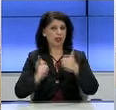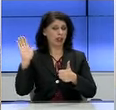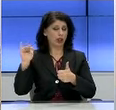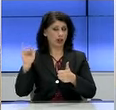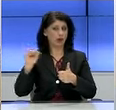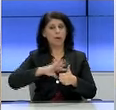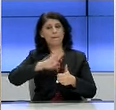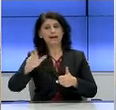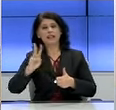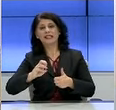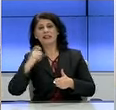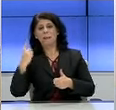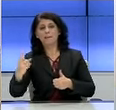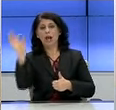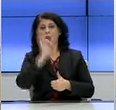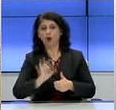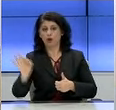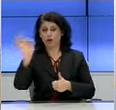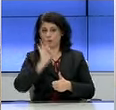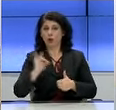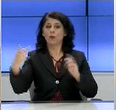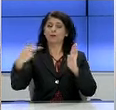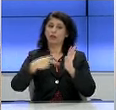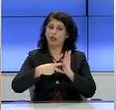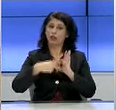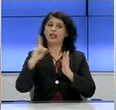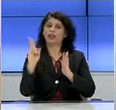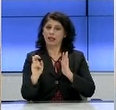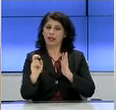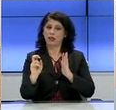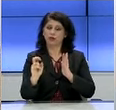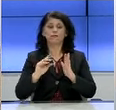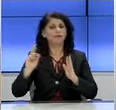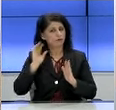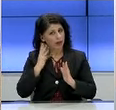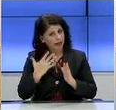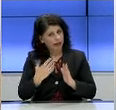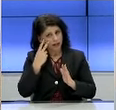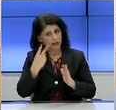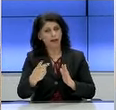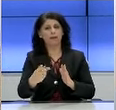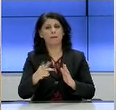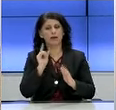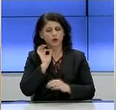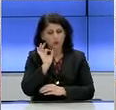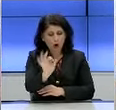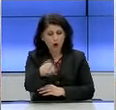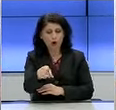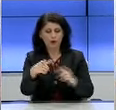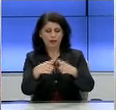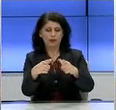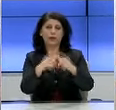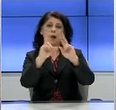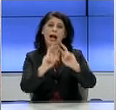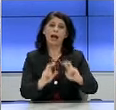μέχρι την 31η Οκτωβρίου του 2020 εντοπίστηκαν στις πύλες εισόδου μέσω των στοχευμένων δειγματοληπτικών ελέγχων